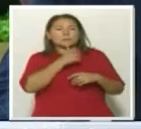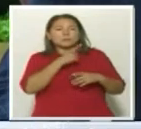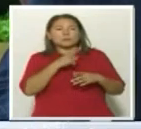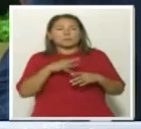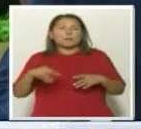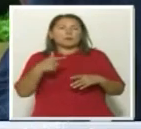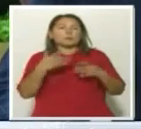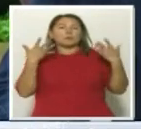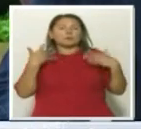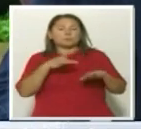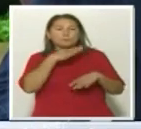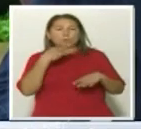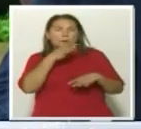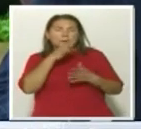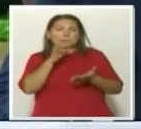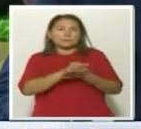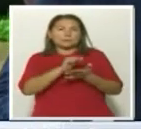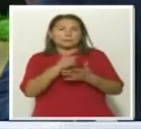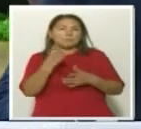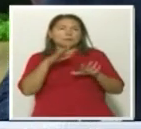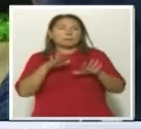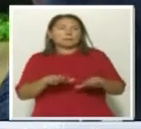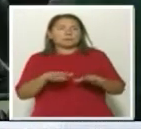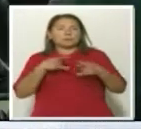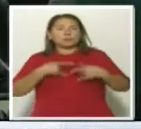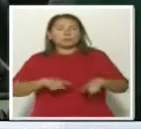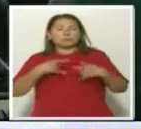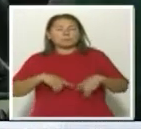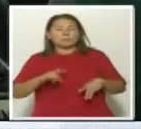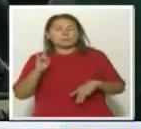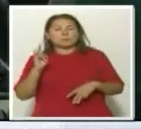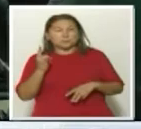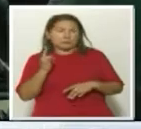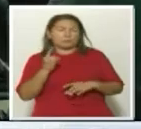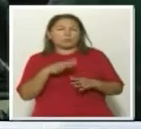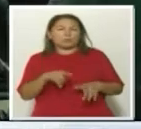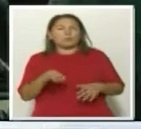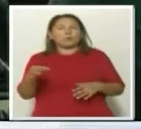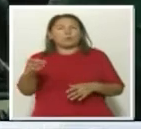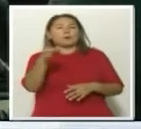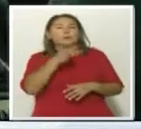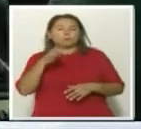что Мангисталу уже много лет занимает первое место порождаемости в республике. Ольга Золотых, Ролан Аметулы, Новости.